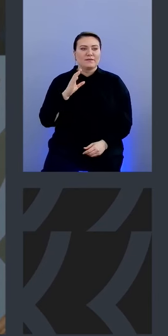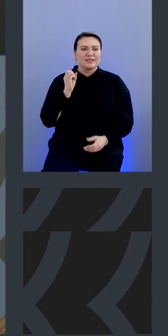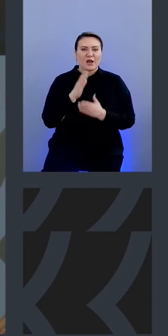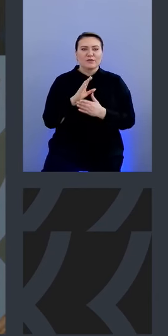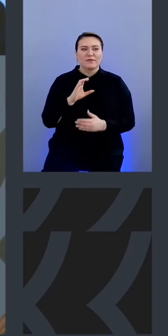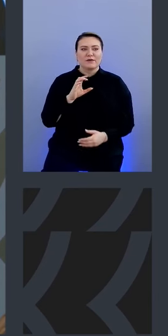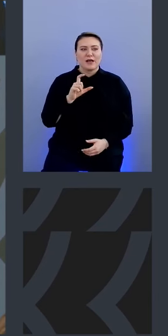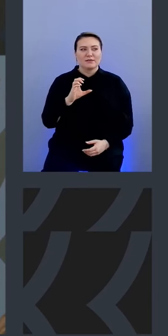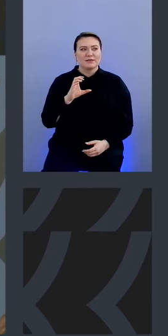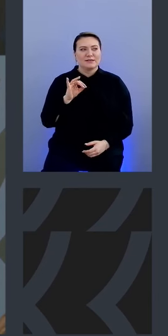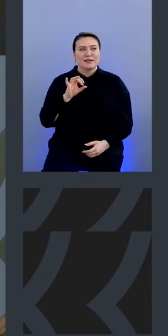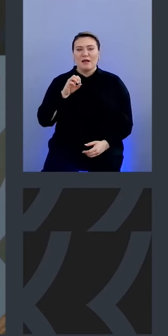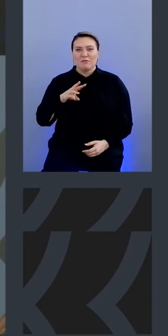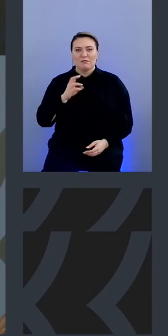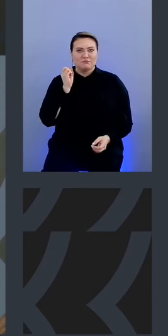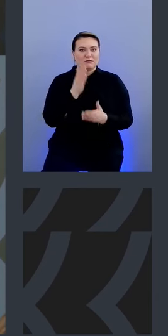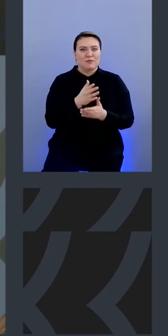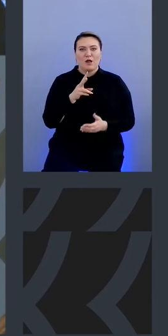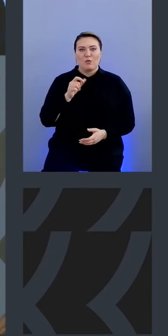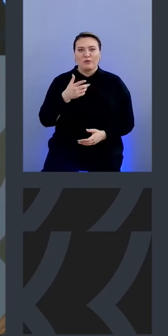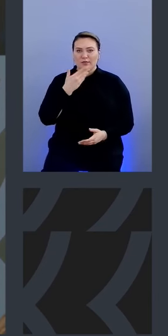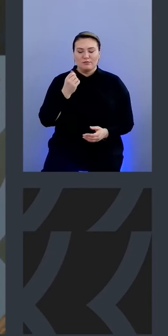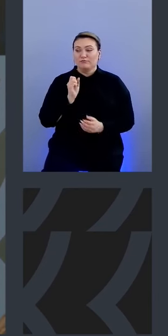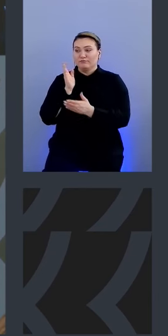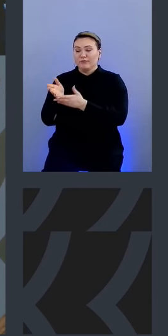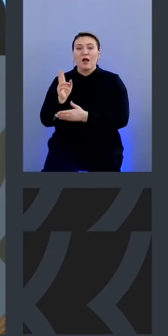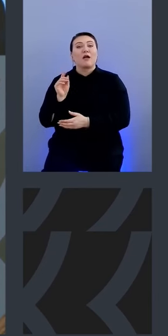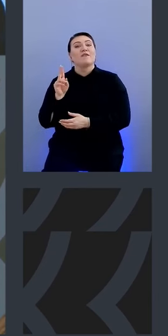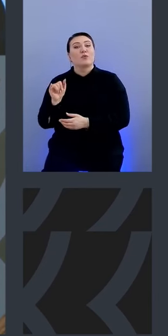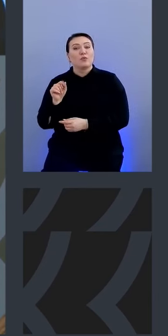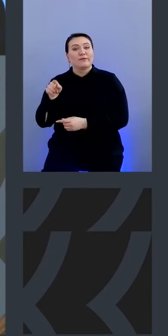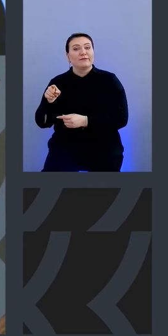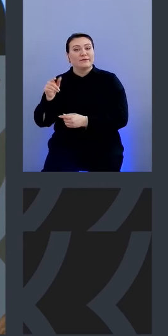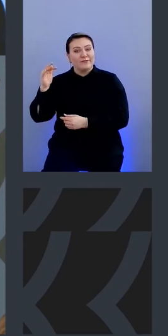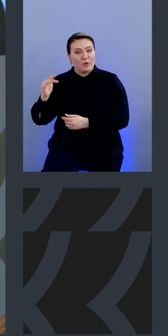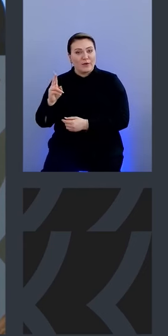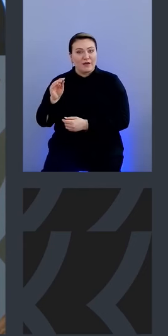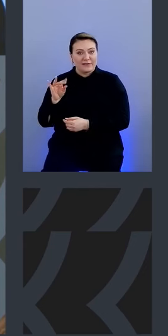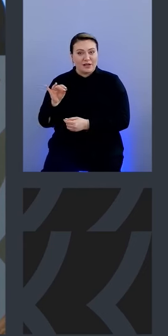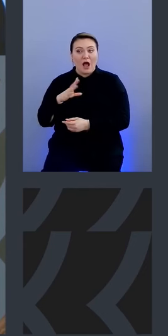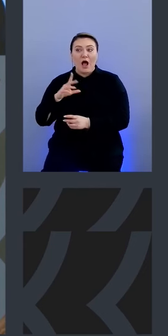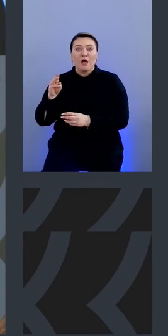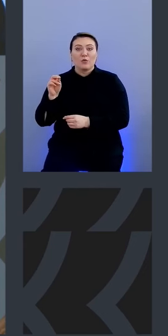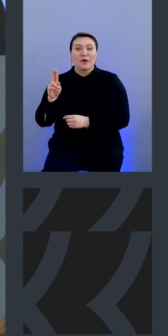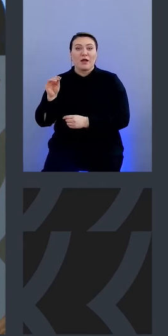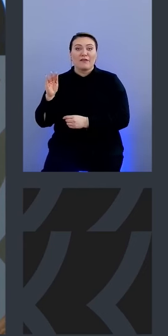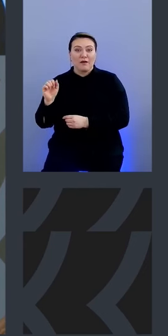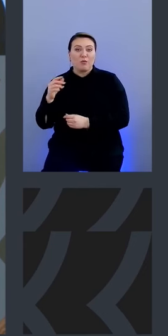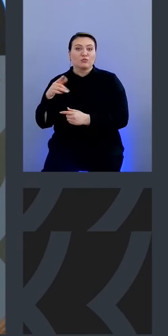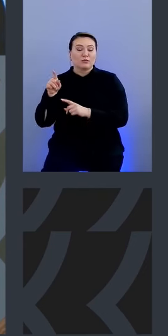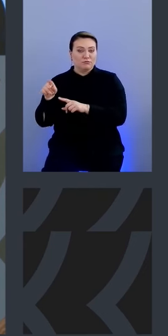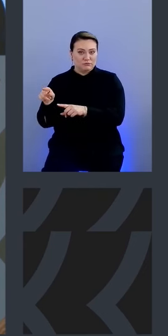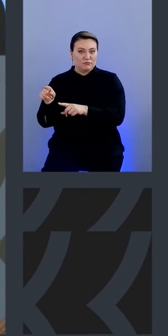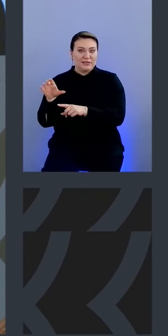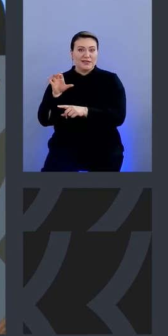летит вот логи у нас сначала это все естественно летит в кавку в топе кавки вот а с топика кавка в кавке у нас уже